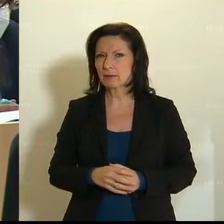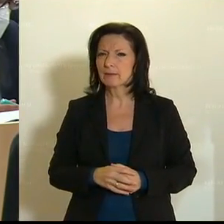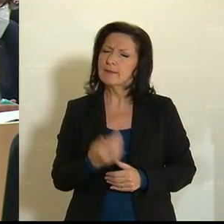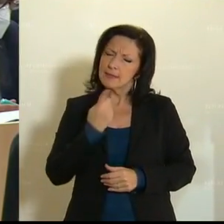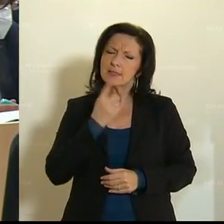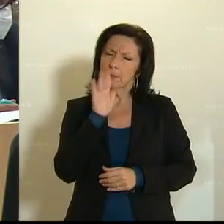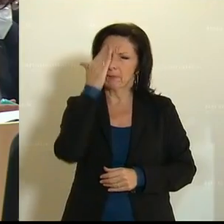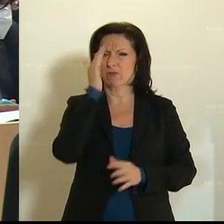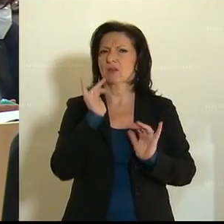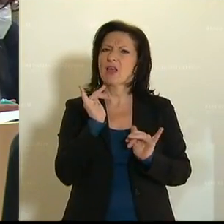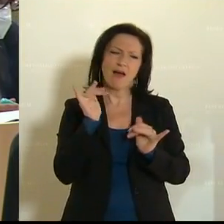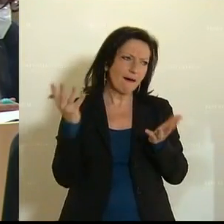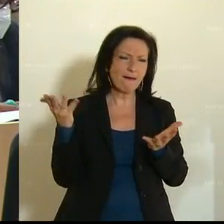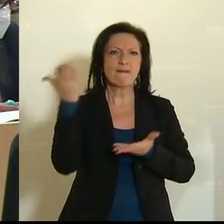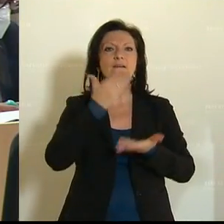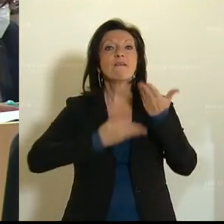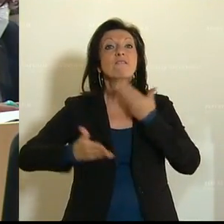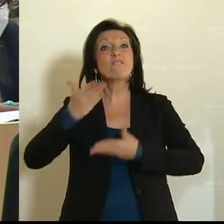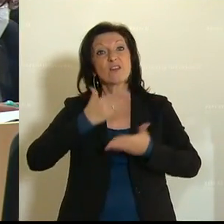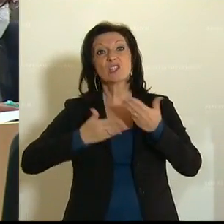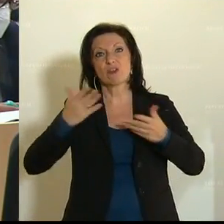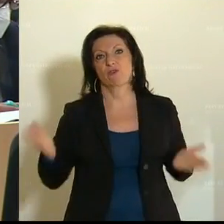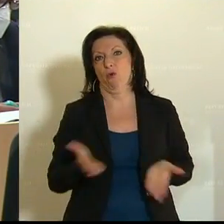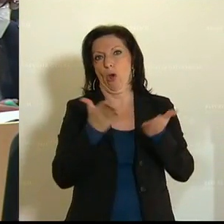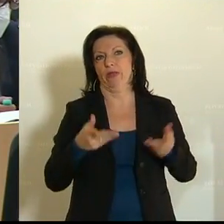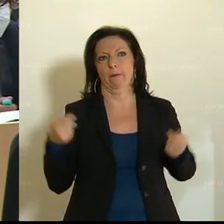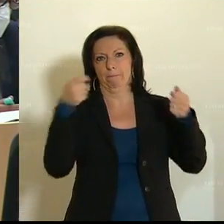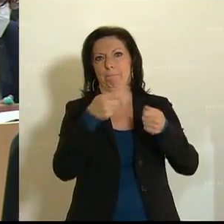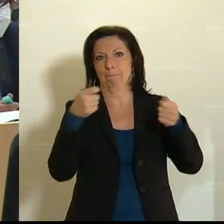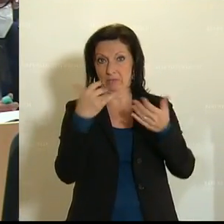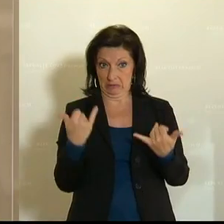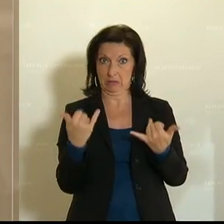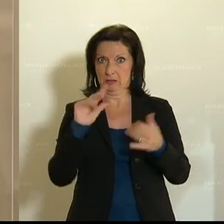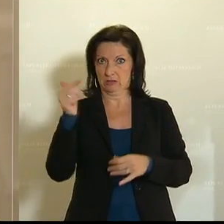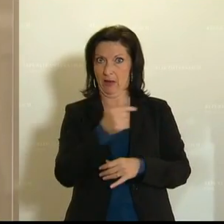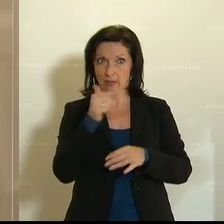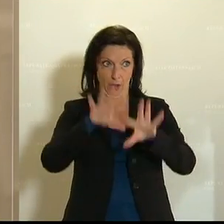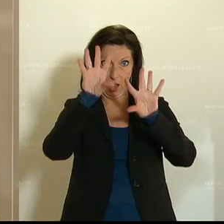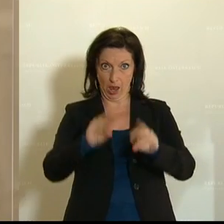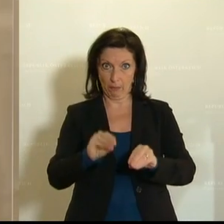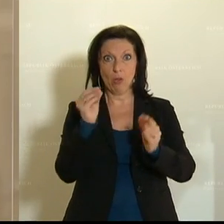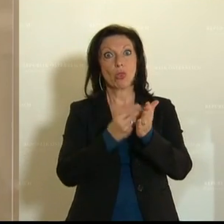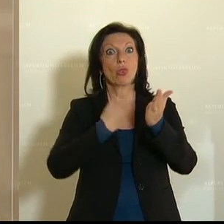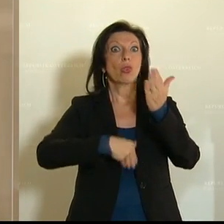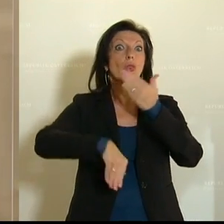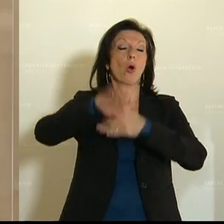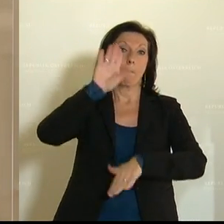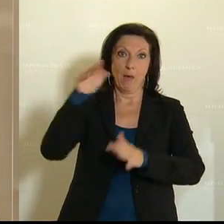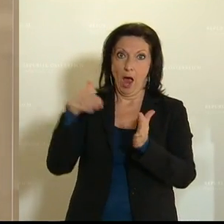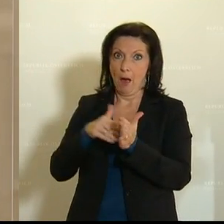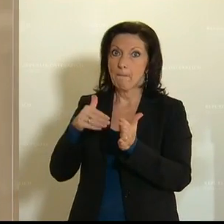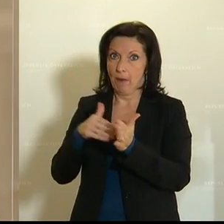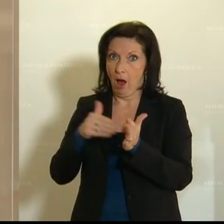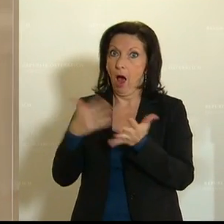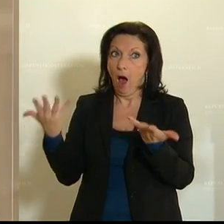ist bewusst, dass durch die Wirtschaftshilfen, die jetzt durch diesen zweiten Volllockdown noch viel mehr werden, ihr Budget sehr stark belastet ist,